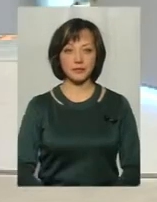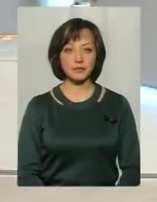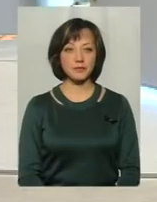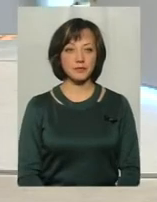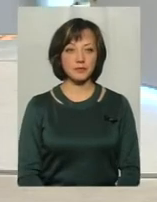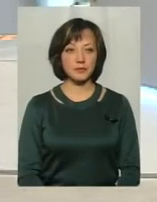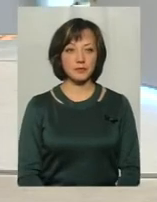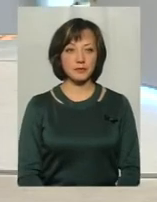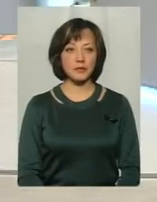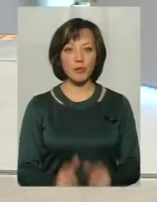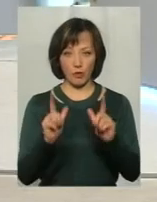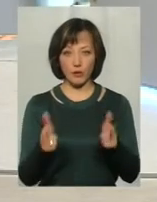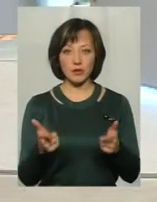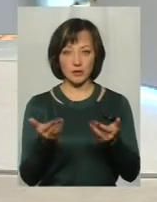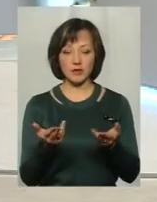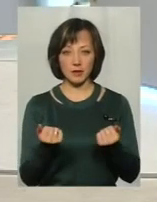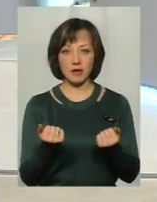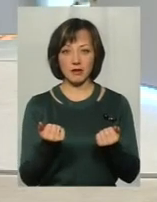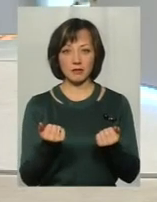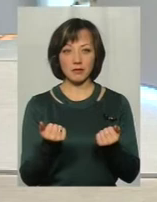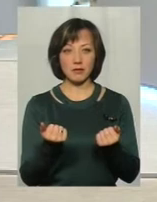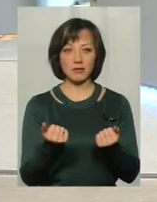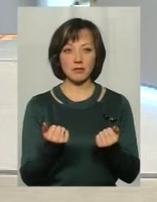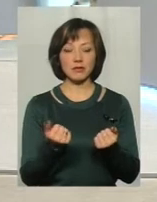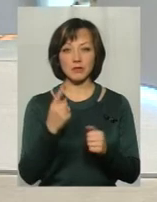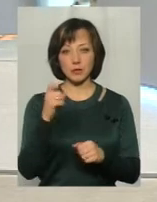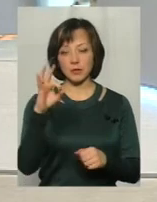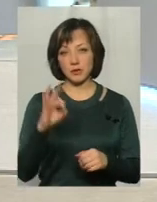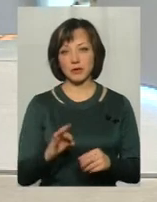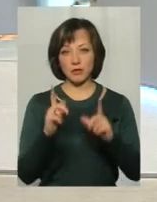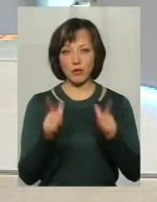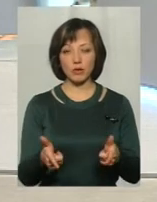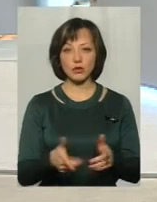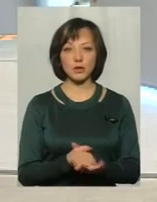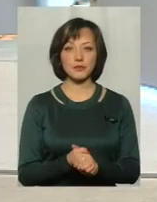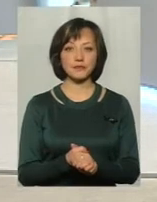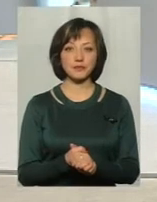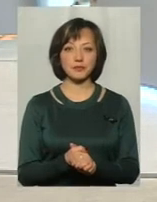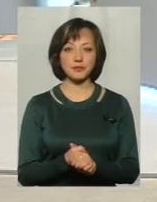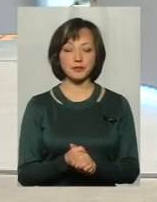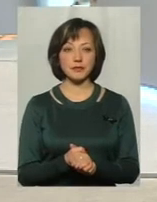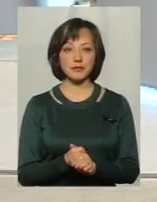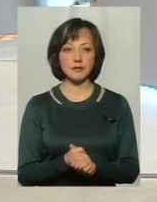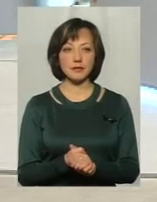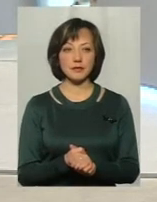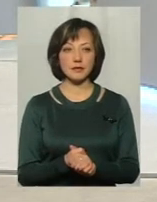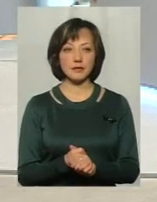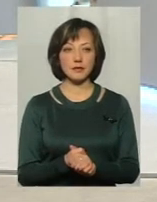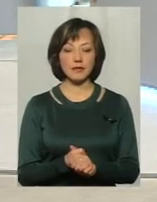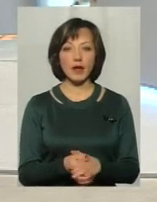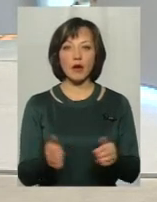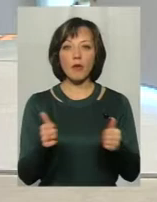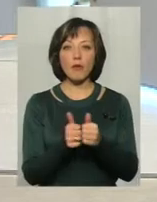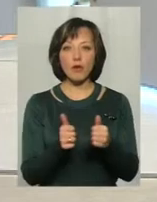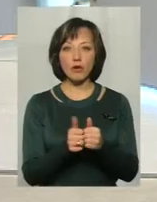Угоджуєтесь, пан Светлана? Так, однозначно. І тут поруч